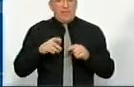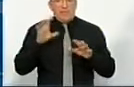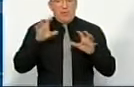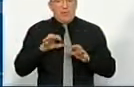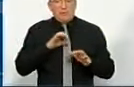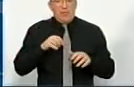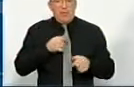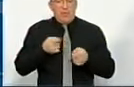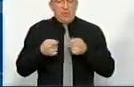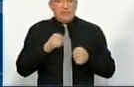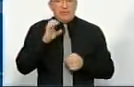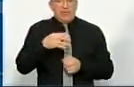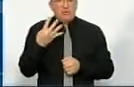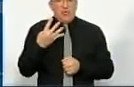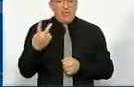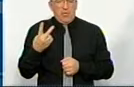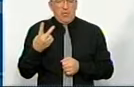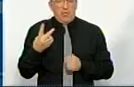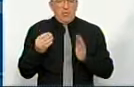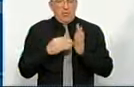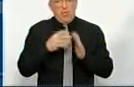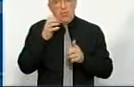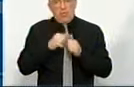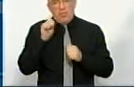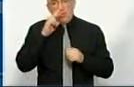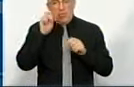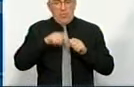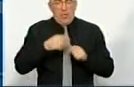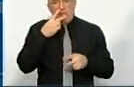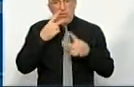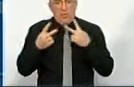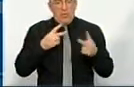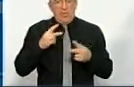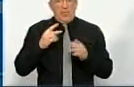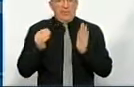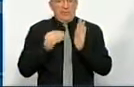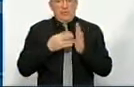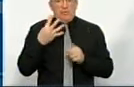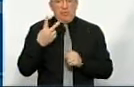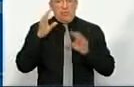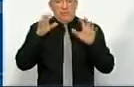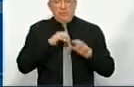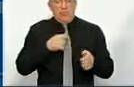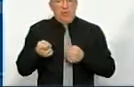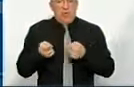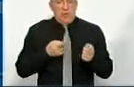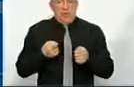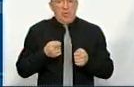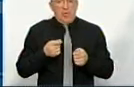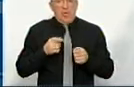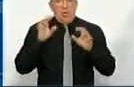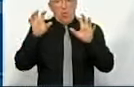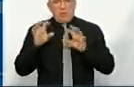самов'язування, стаття 42. Знаєте, що воно говорить? Кожен зараз може перевірити, подивитися. Стаття 42 закону про місцеве самов'язування, так як саме і